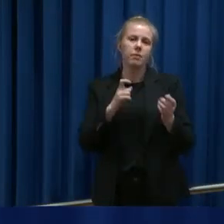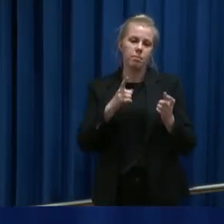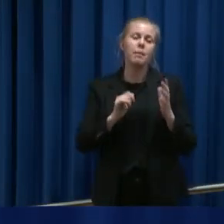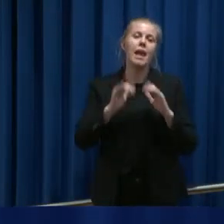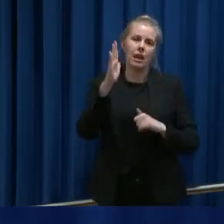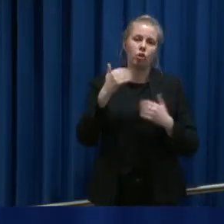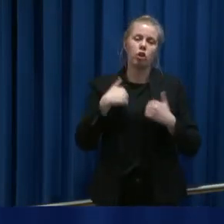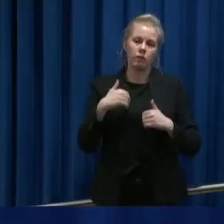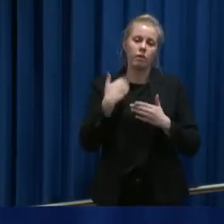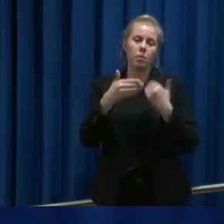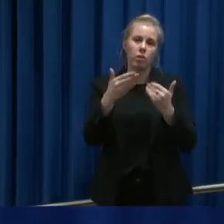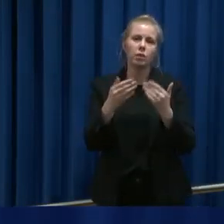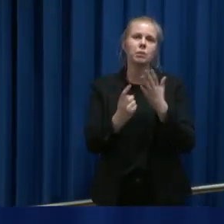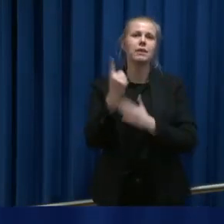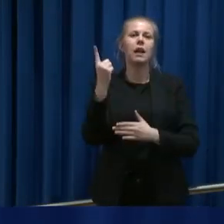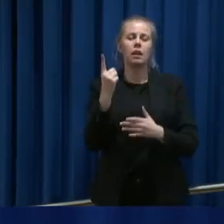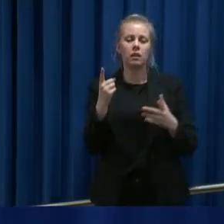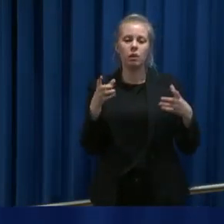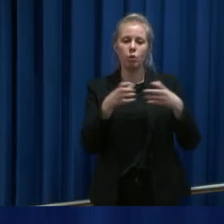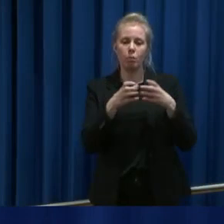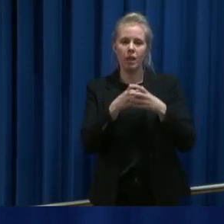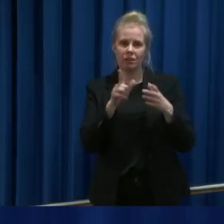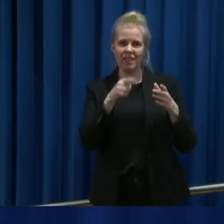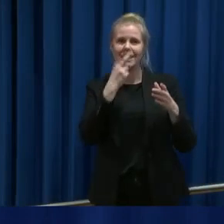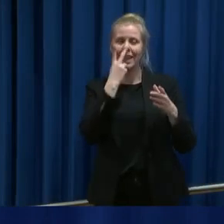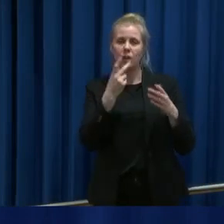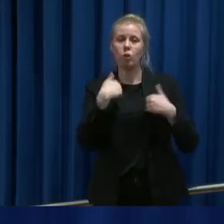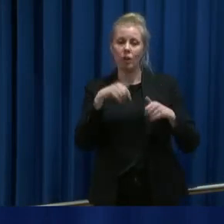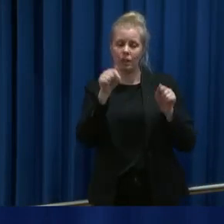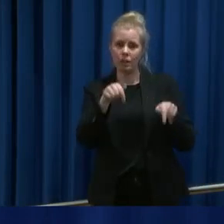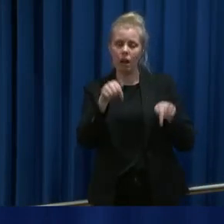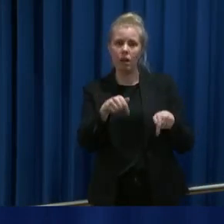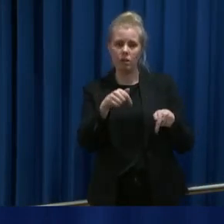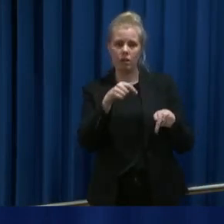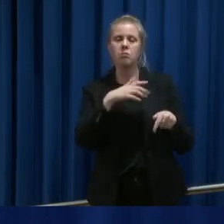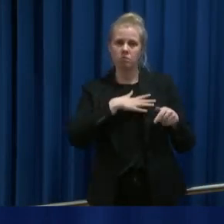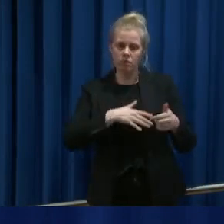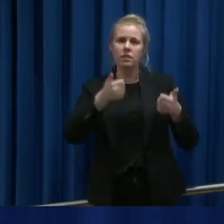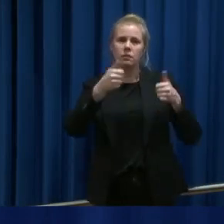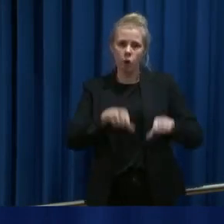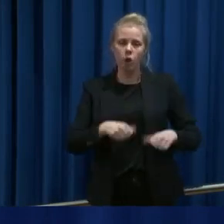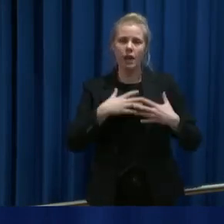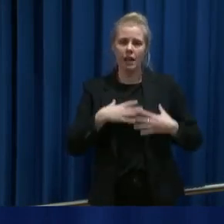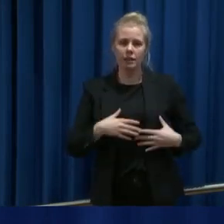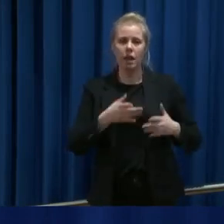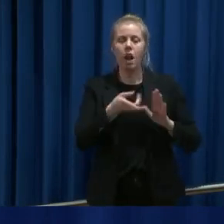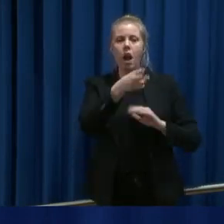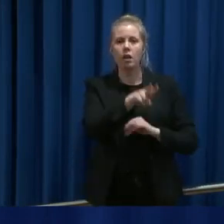særlig i den gruppen som vi nå har sett dødstal i dag, som er personer med svak helse som allerede er innlagt i en